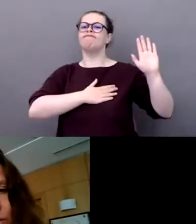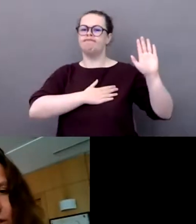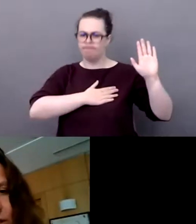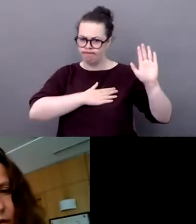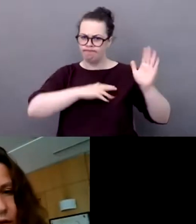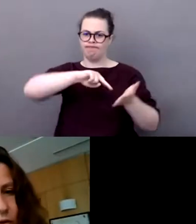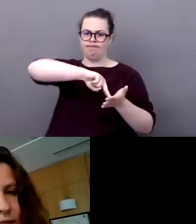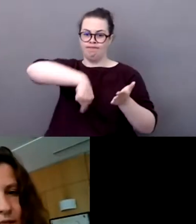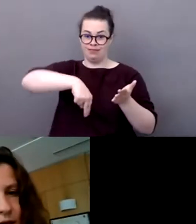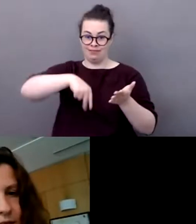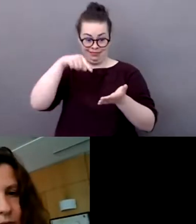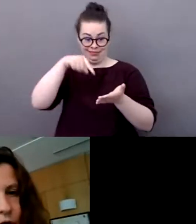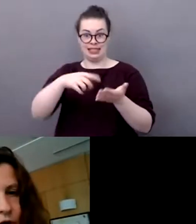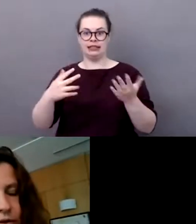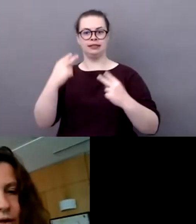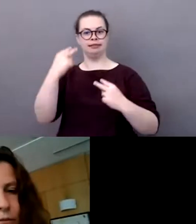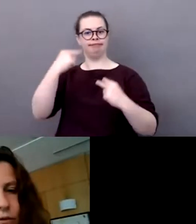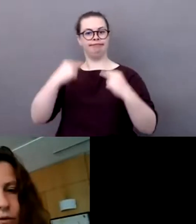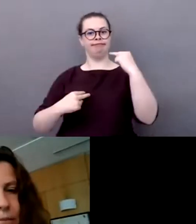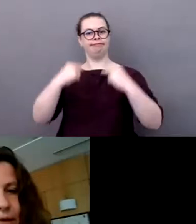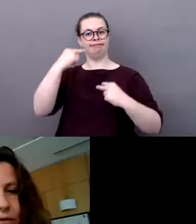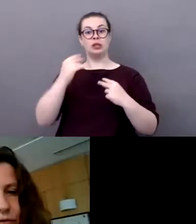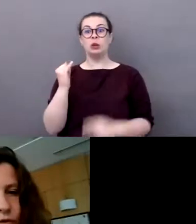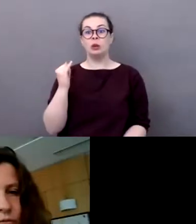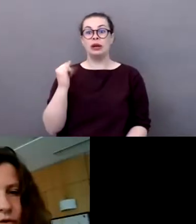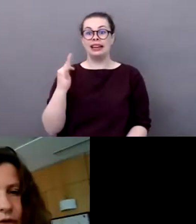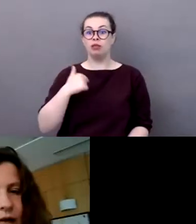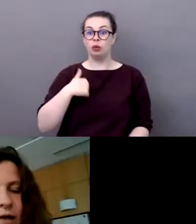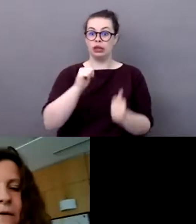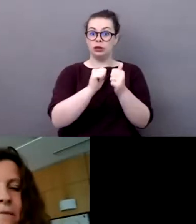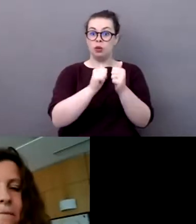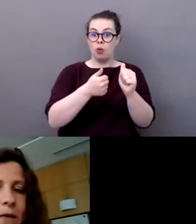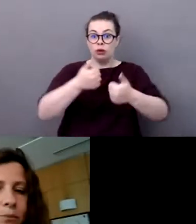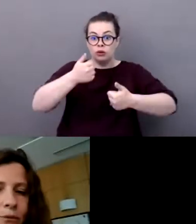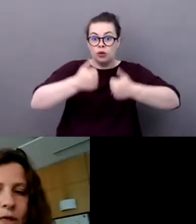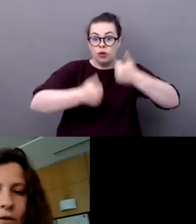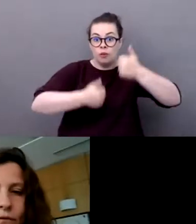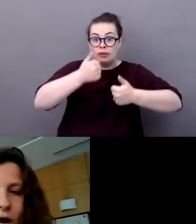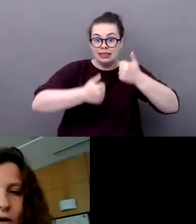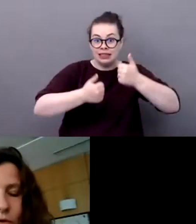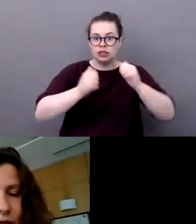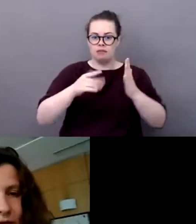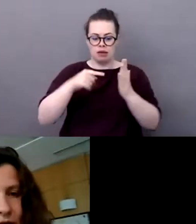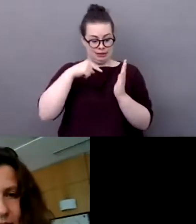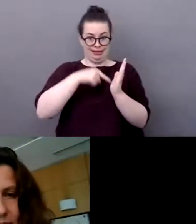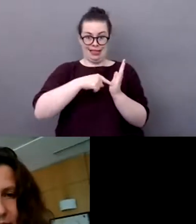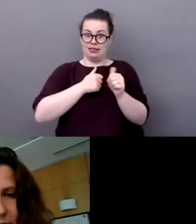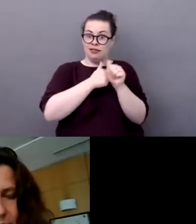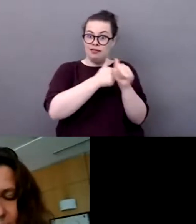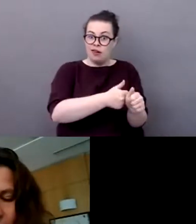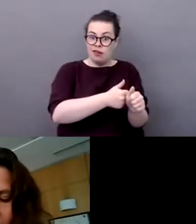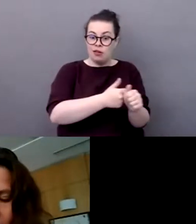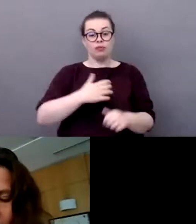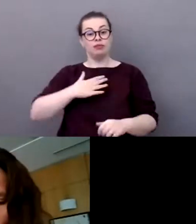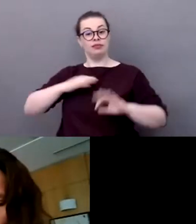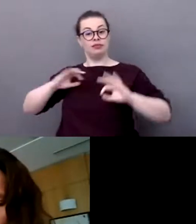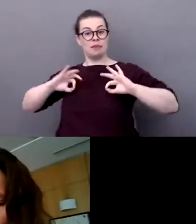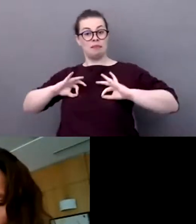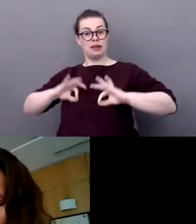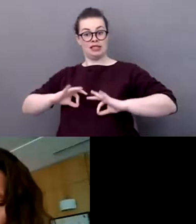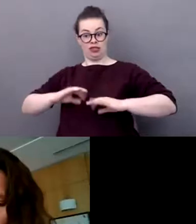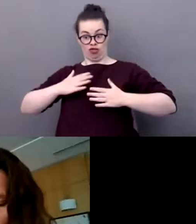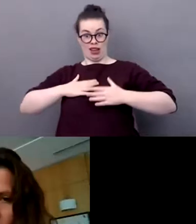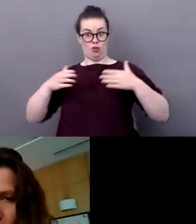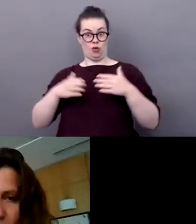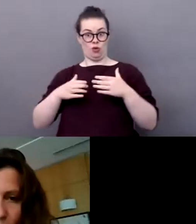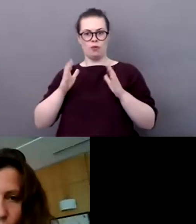fixe des objectifs avec le ministère des Sports en termes d'impact environnemental. Et puis, on voit comment on arrive à les atteindre. C